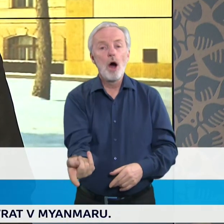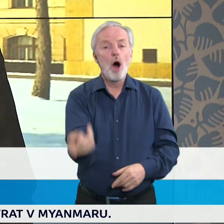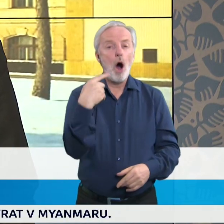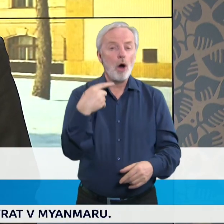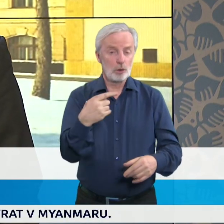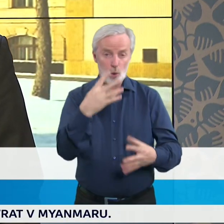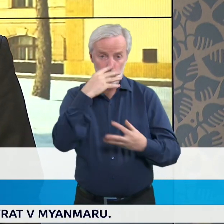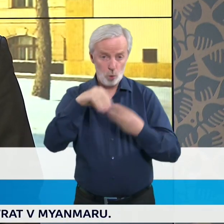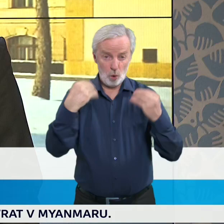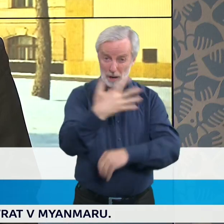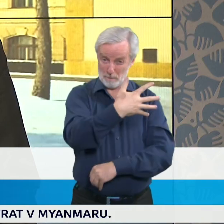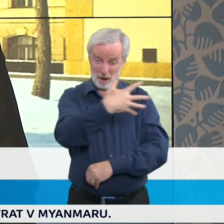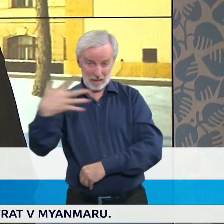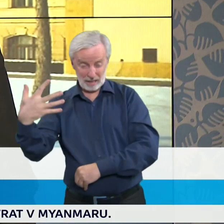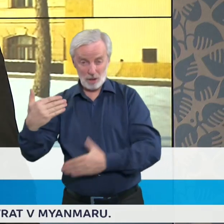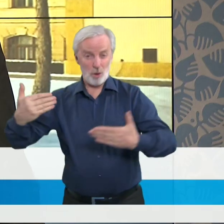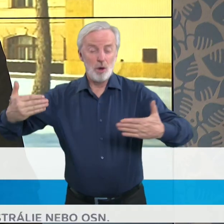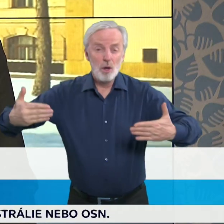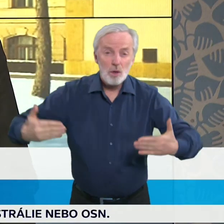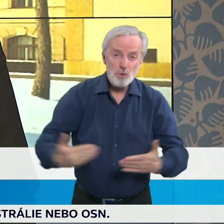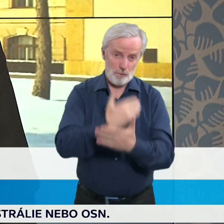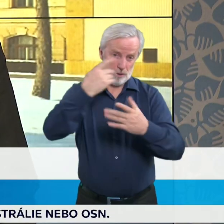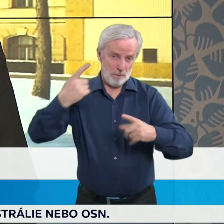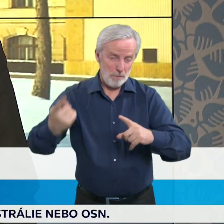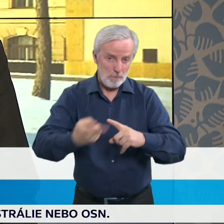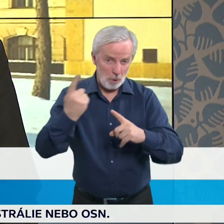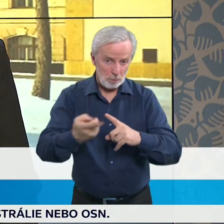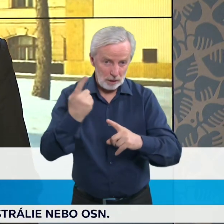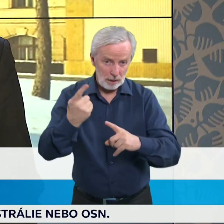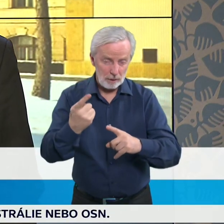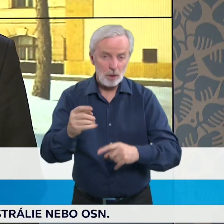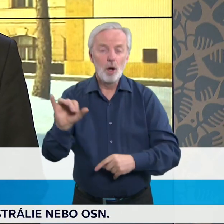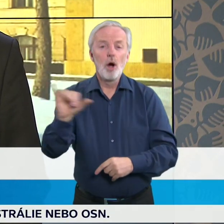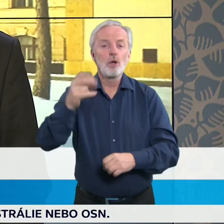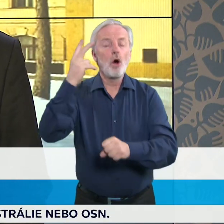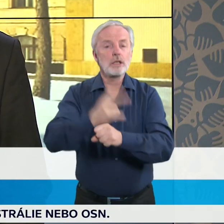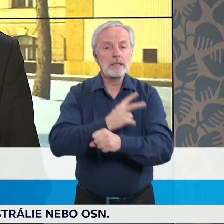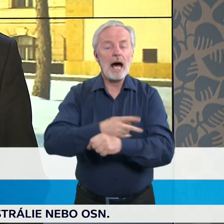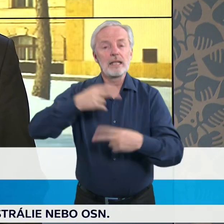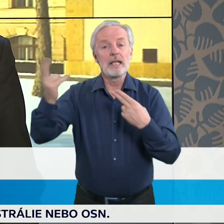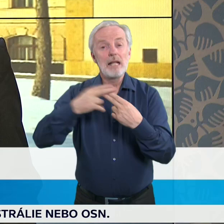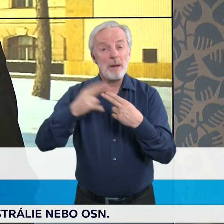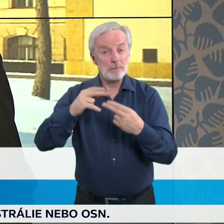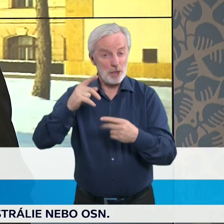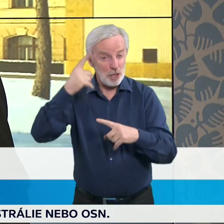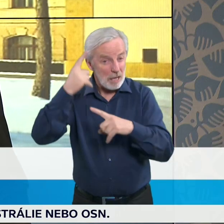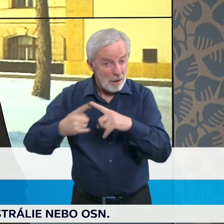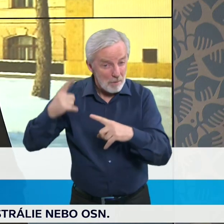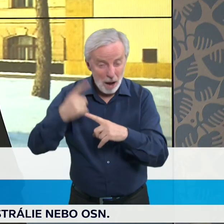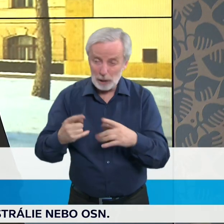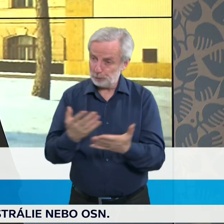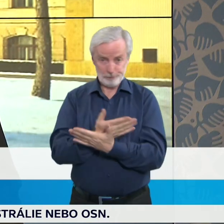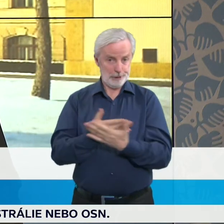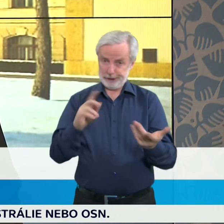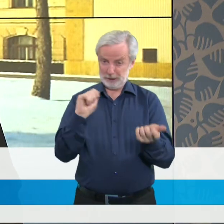února, tak pro země, které jsou nízkorizikové, tak tam se nic nemění, nicméně v tuto